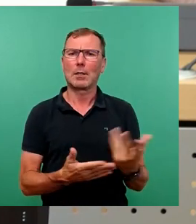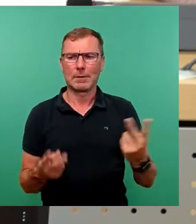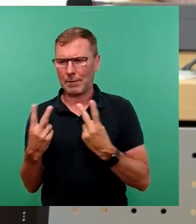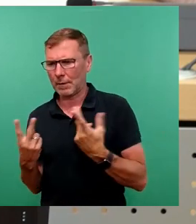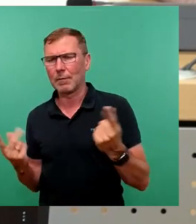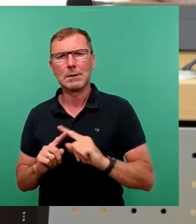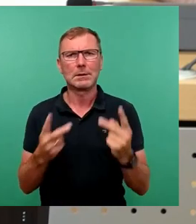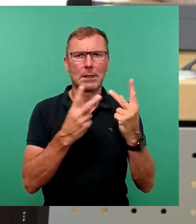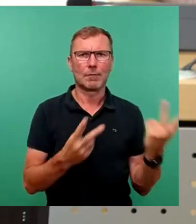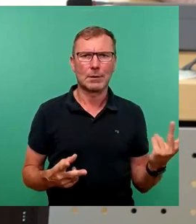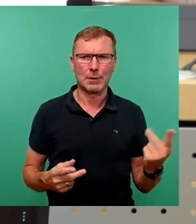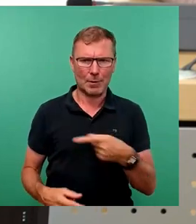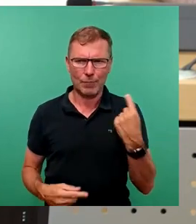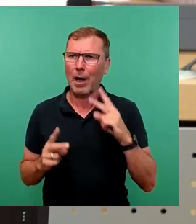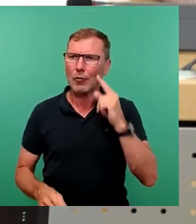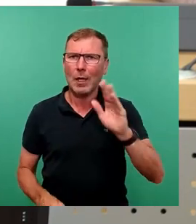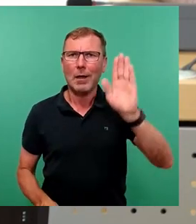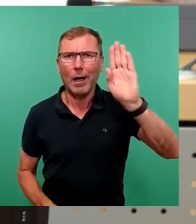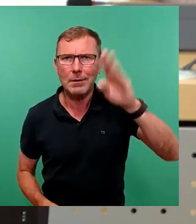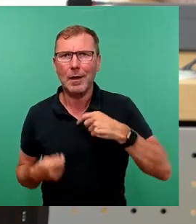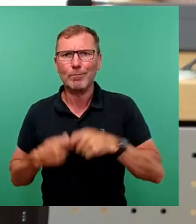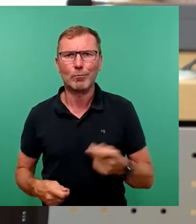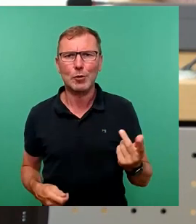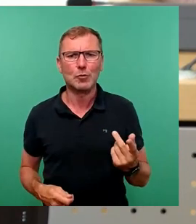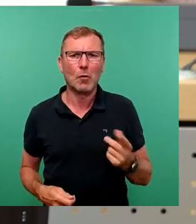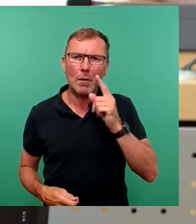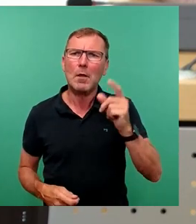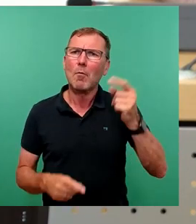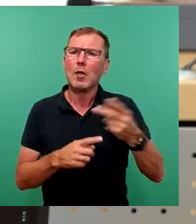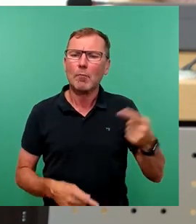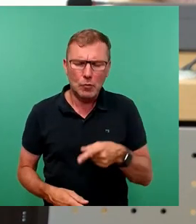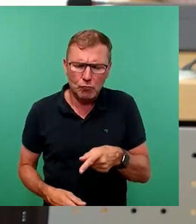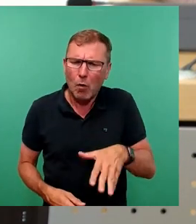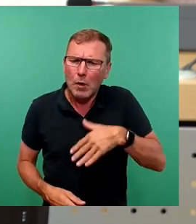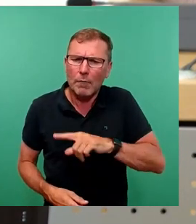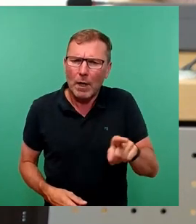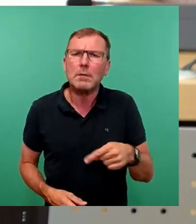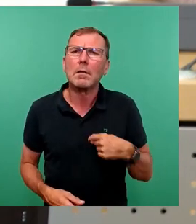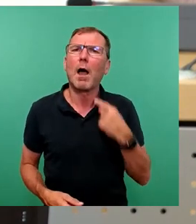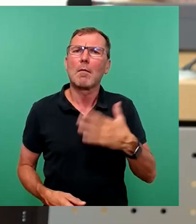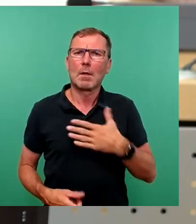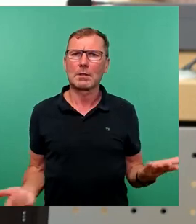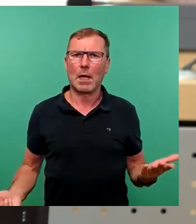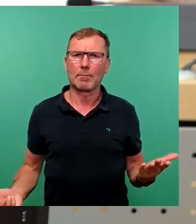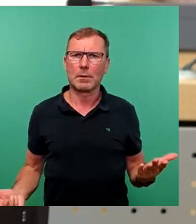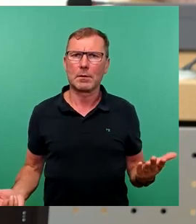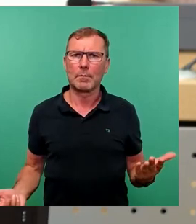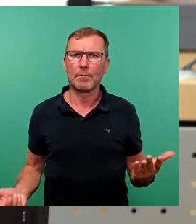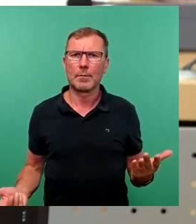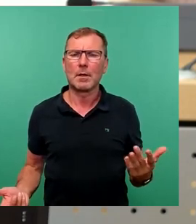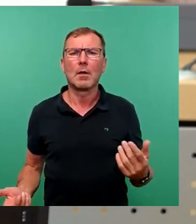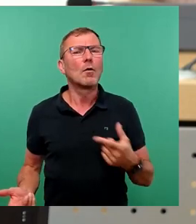ist. Und wir als Stadtrat können beschließen, was wir wollen, wenn es dem OB nicht passt. Haben wir einfach Pech gehabt. Und wir wollen auch nicht nach Hause gehen. wurde zwar